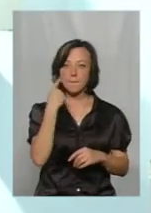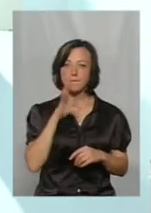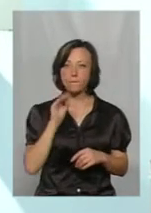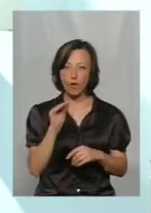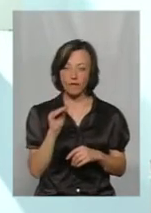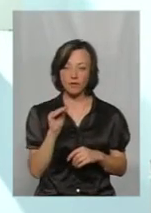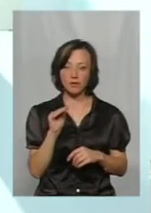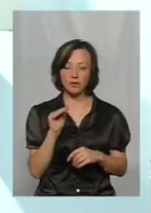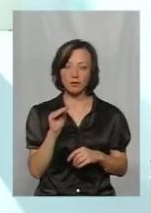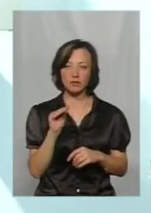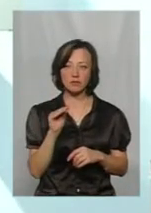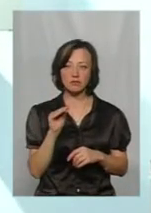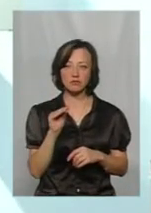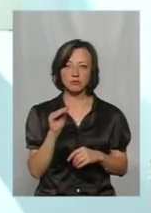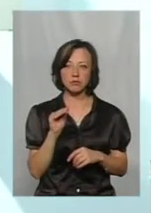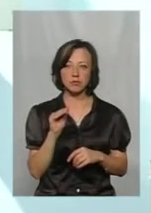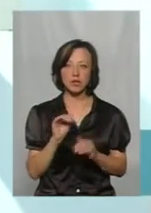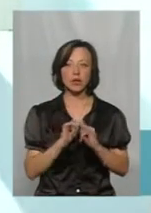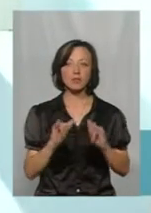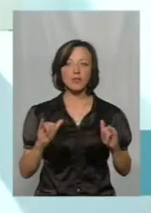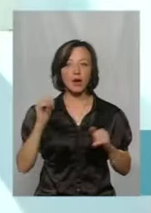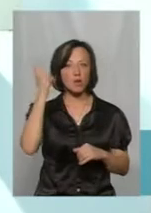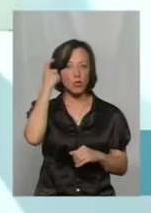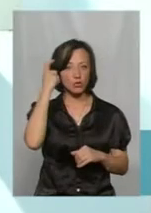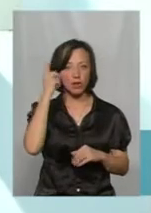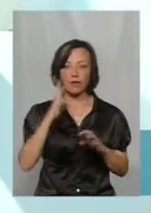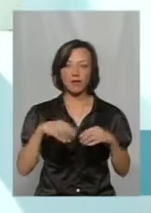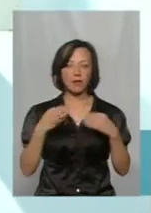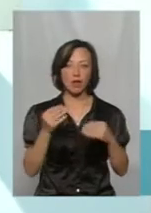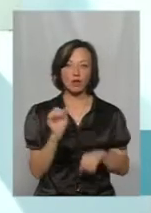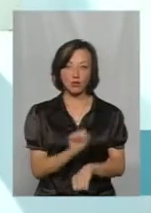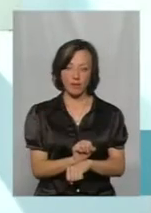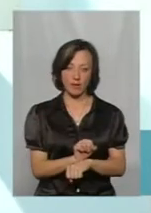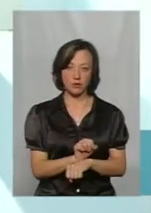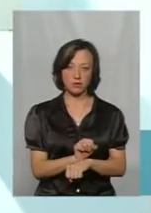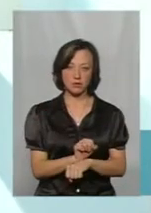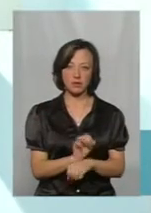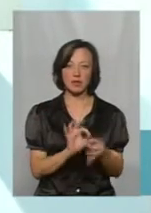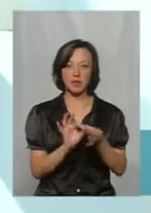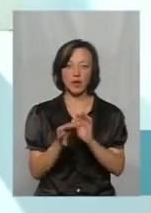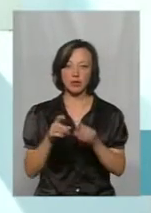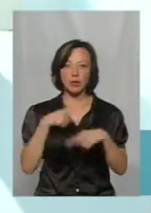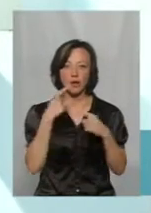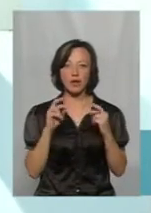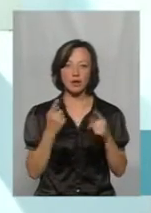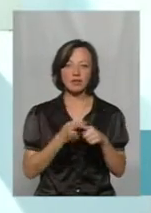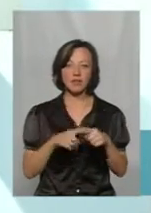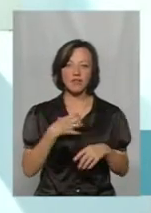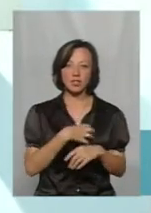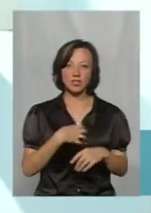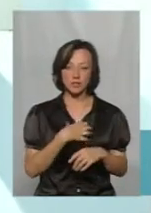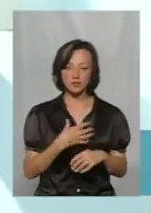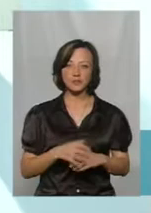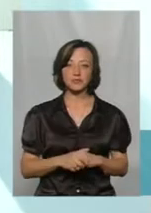розвиває музик. Не дає зупинятись, не буду детальніше, говорити, наскільки це великі ризики